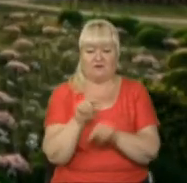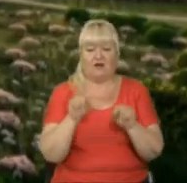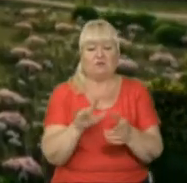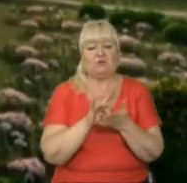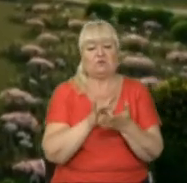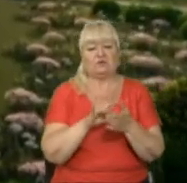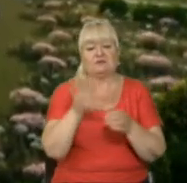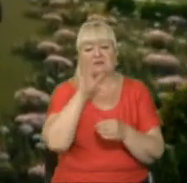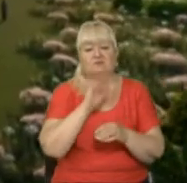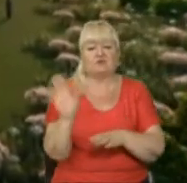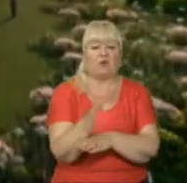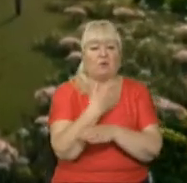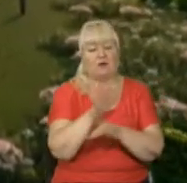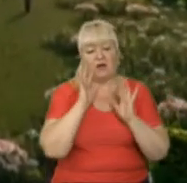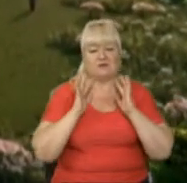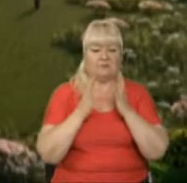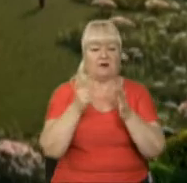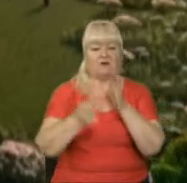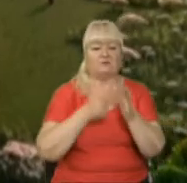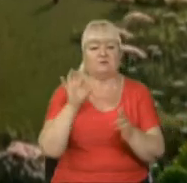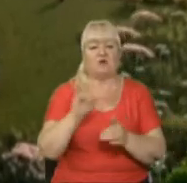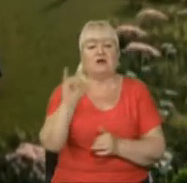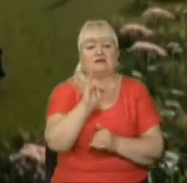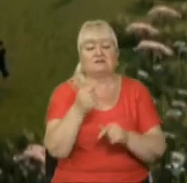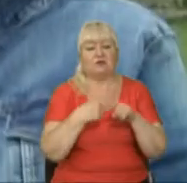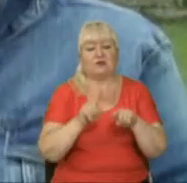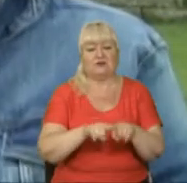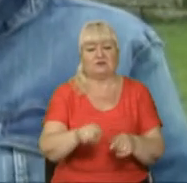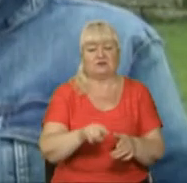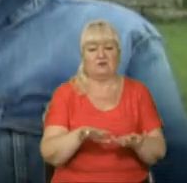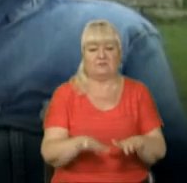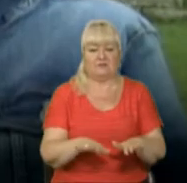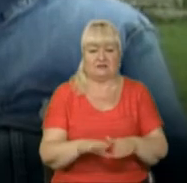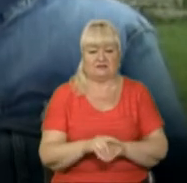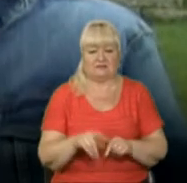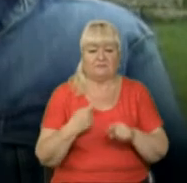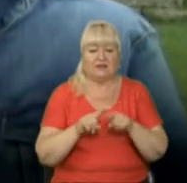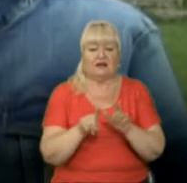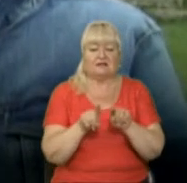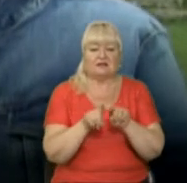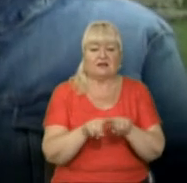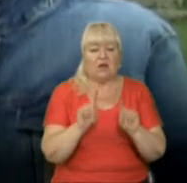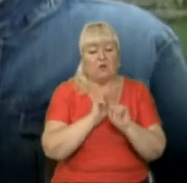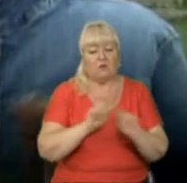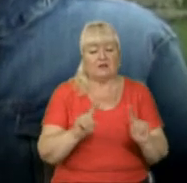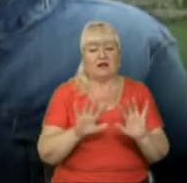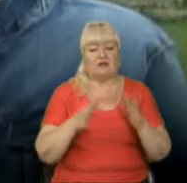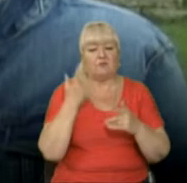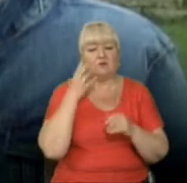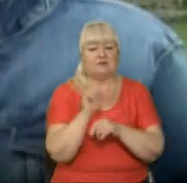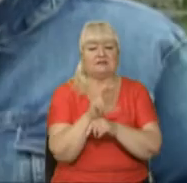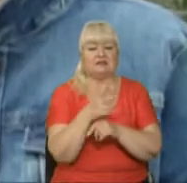туристи зможуть, гуляючи парком, дізнатися про історію цього місця. Ми тут маємо унікальний випадок, коли в 13